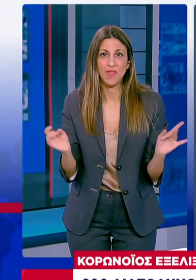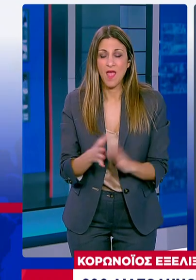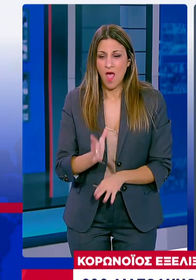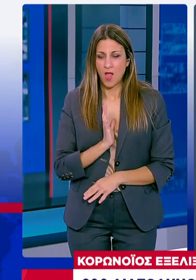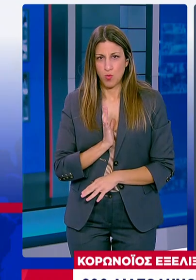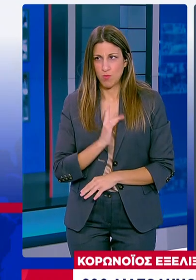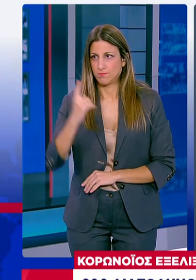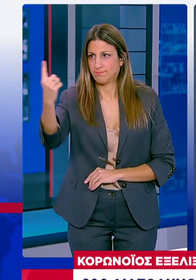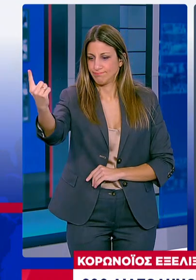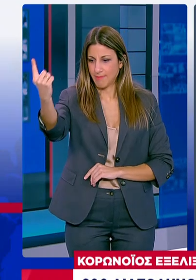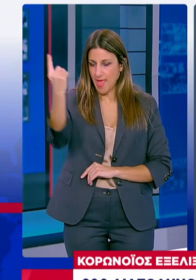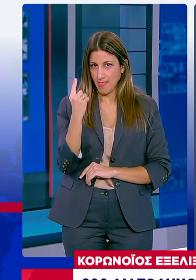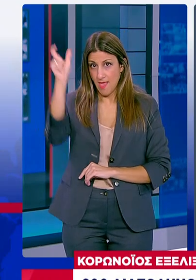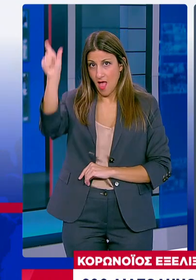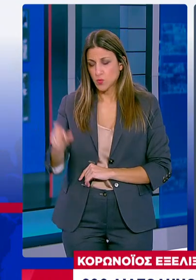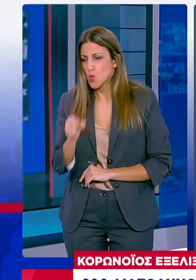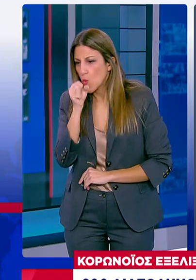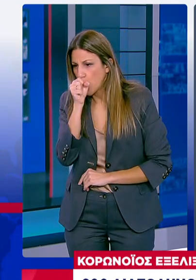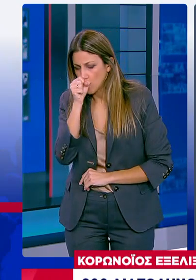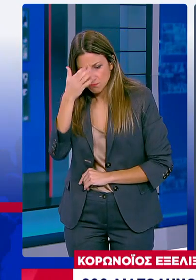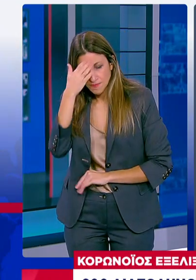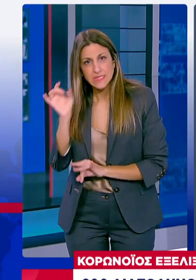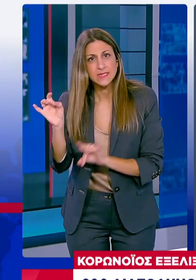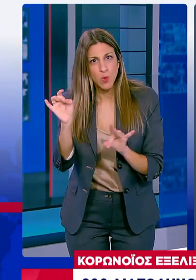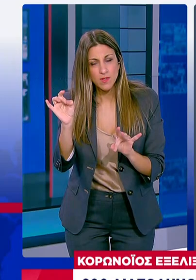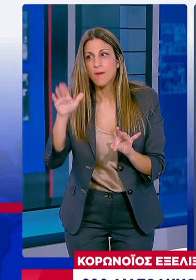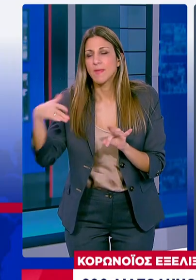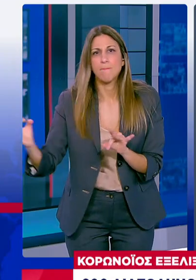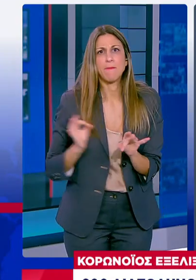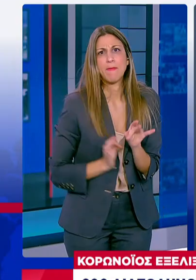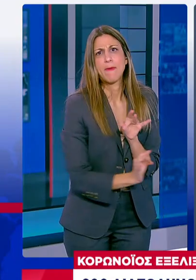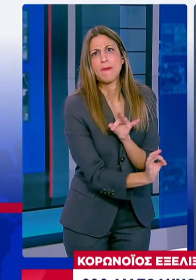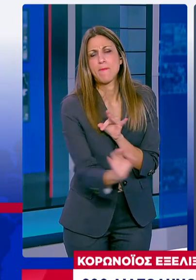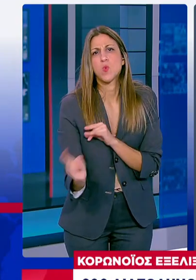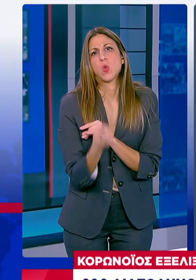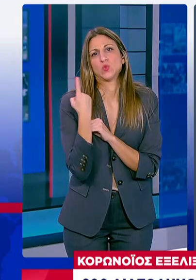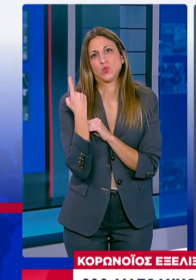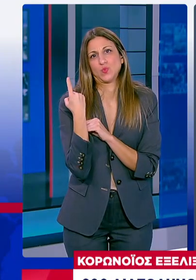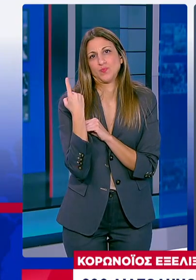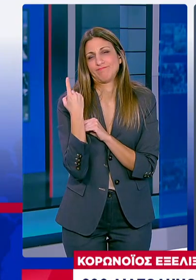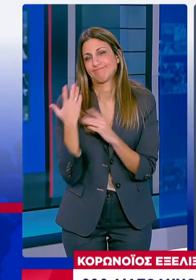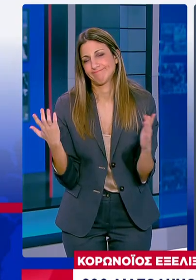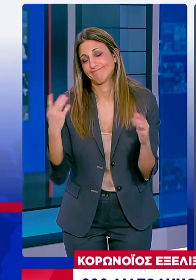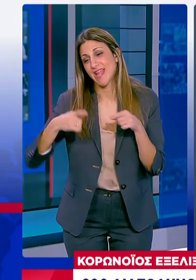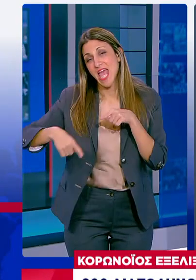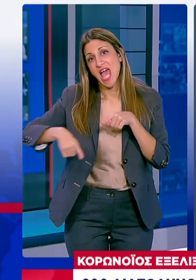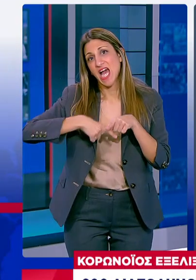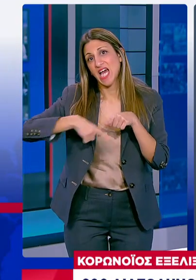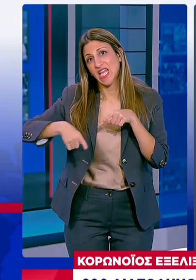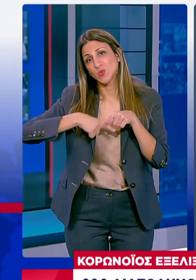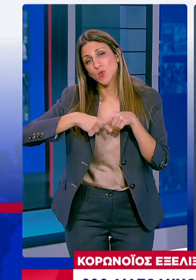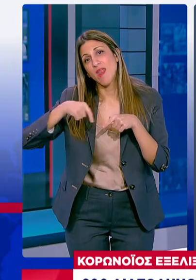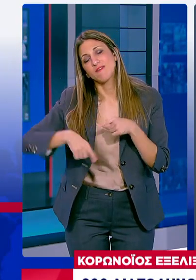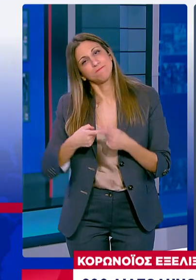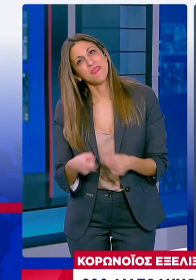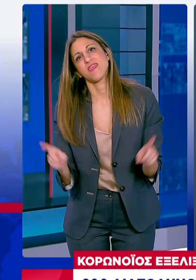προσκεκλημένος Αρκεί για να διασπεί τη λίμωξη σε όλη την παρέα Αυτά τα Χριστούγεννα Μπορεί να είναι τα καλύτερα της ζωής